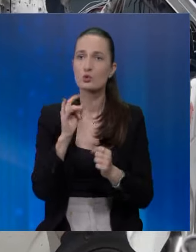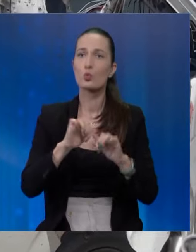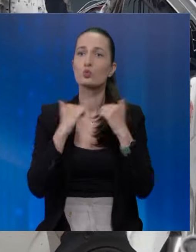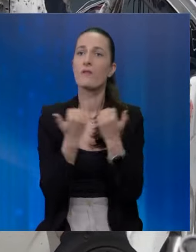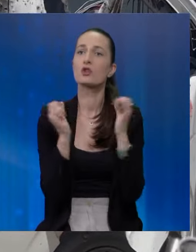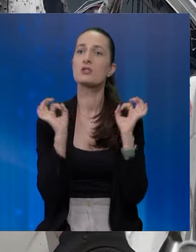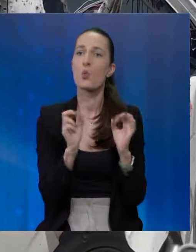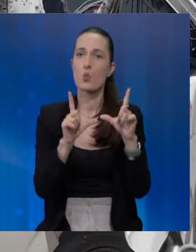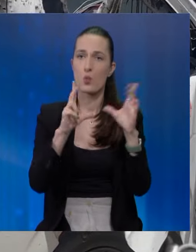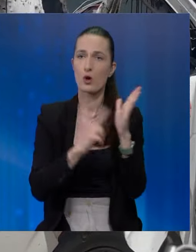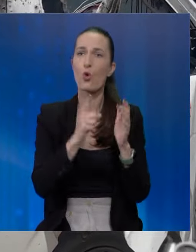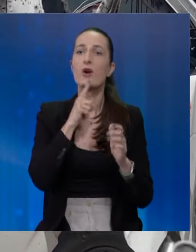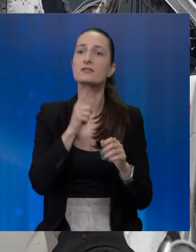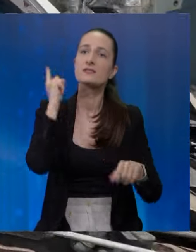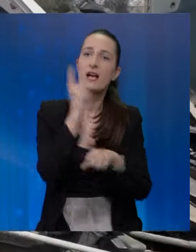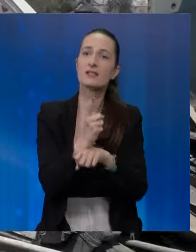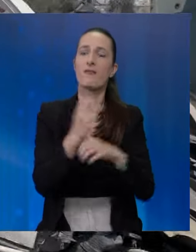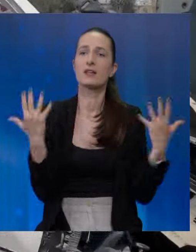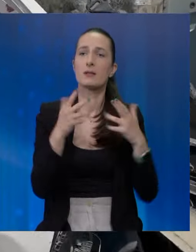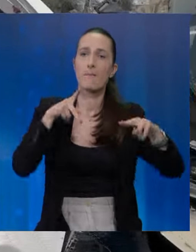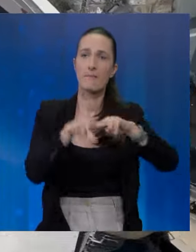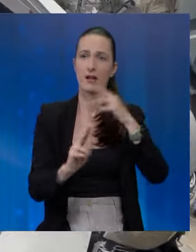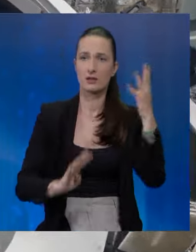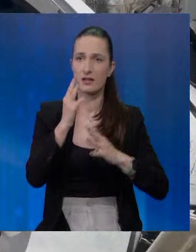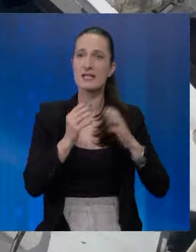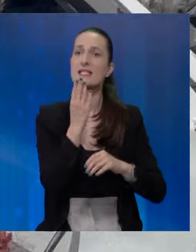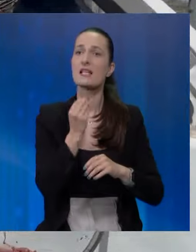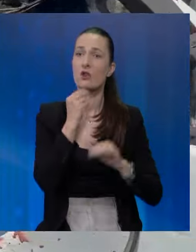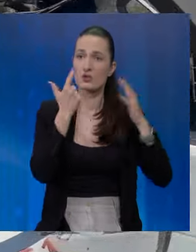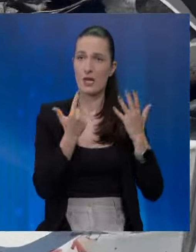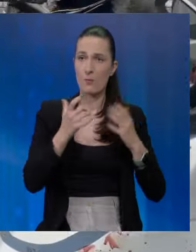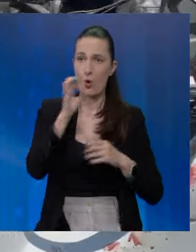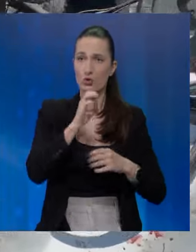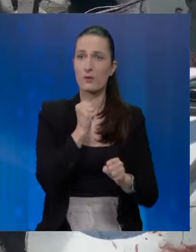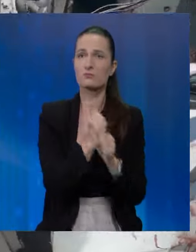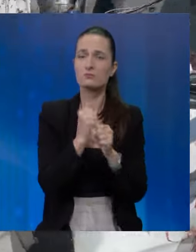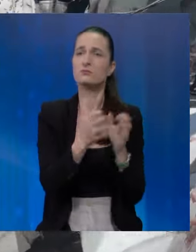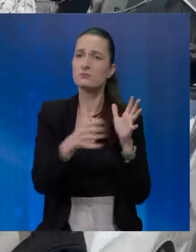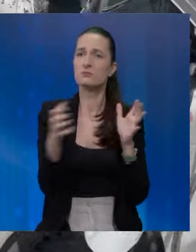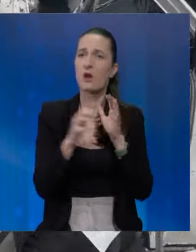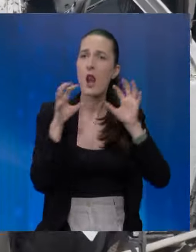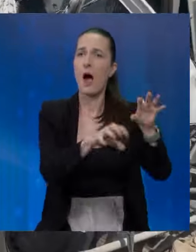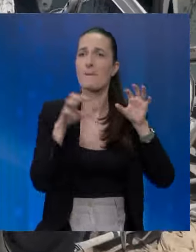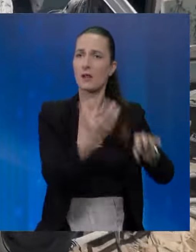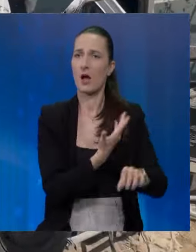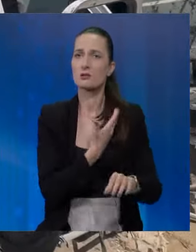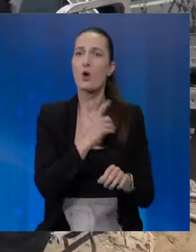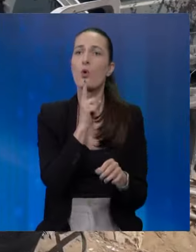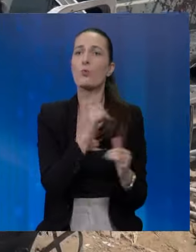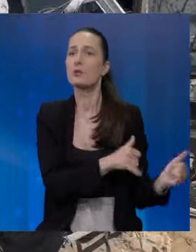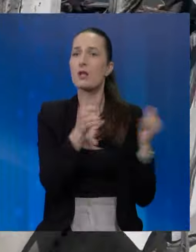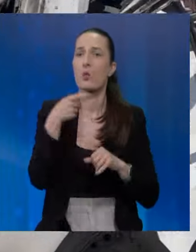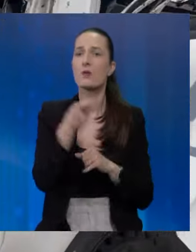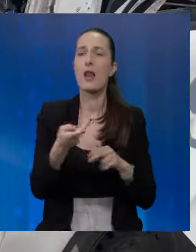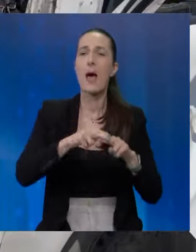sigurnosti Ujedinjenih nacija, koja zahtjeva hitan prekid vatre Izraela, od 7. oktober izvodi kontinuirane napade na pojaz Gaze, u kojima je do